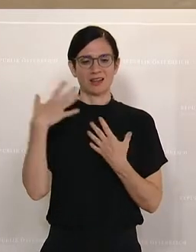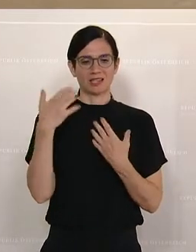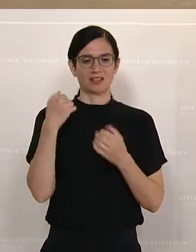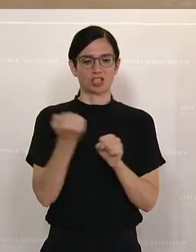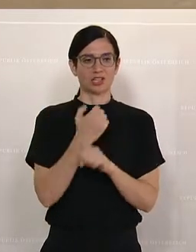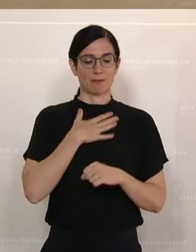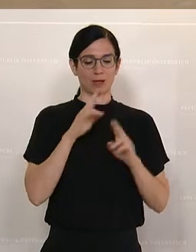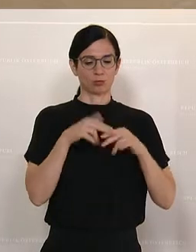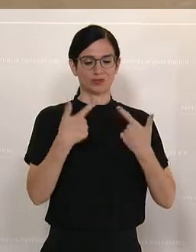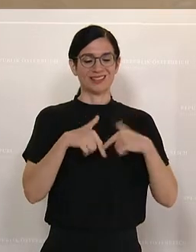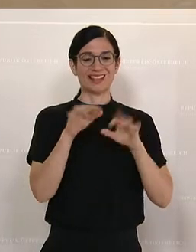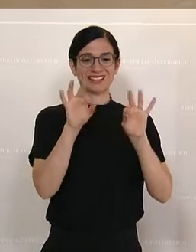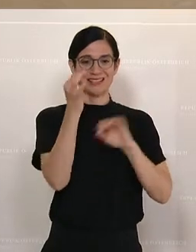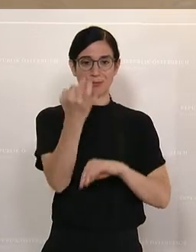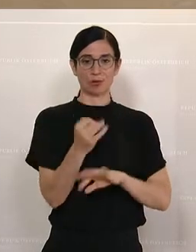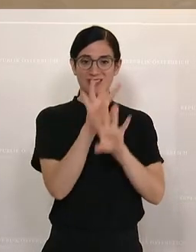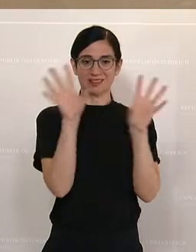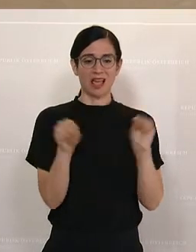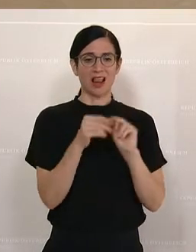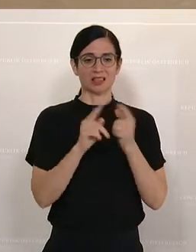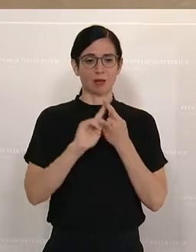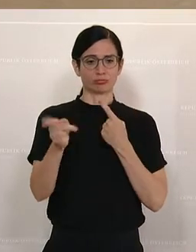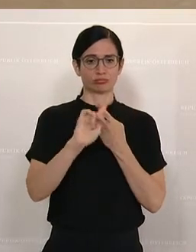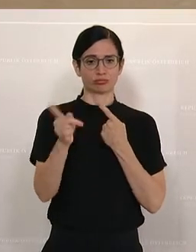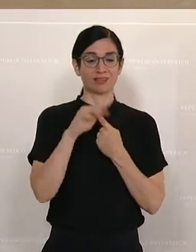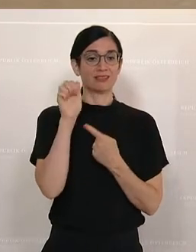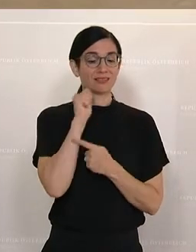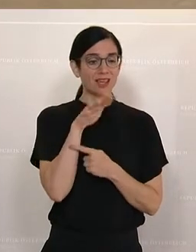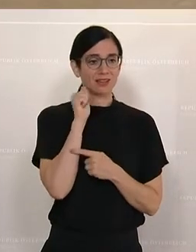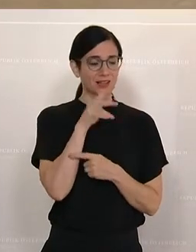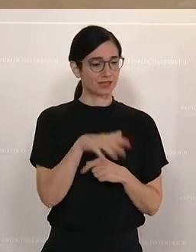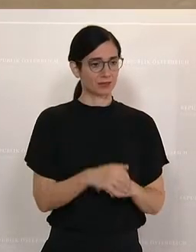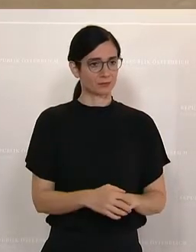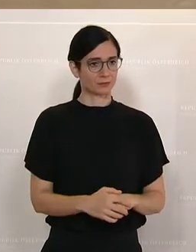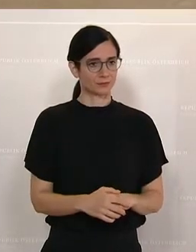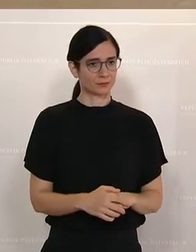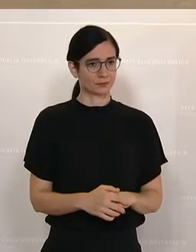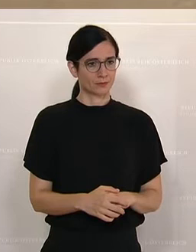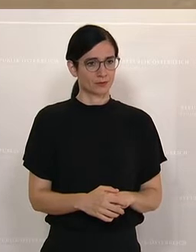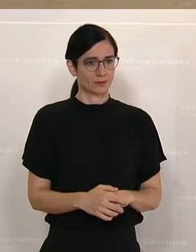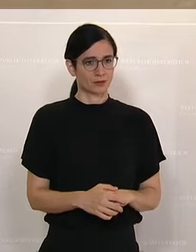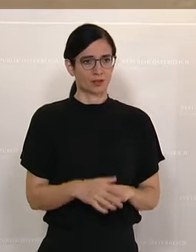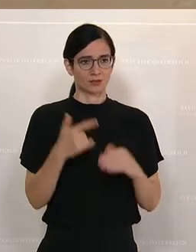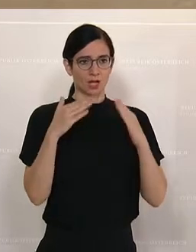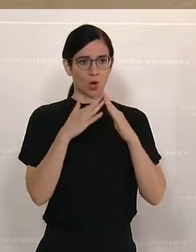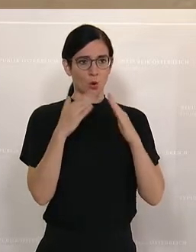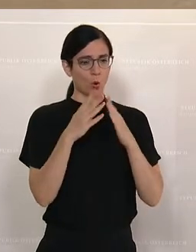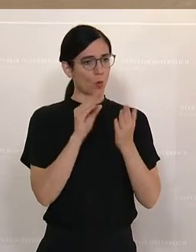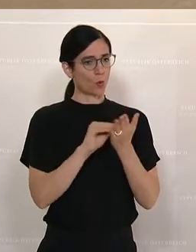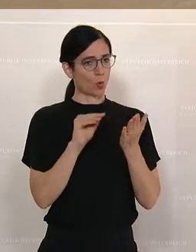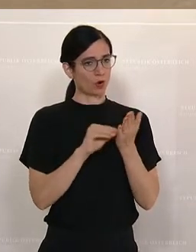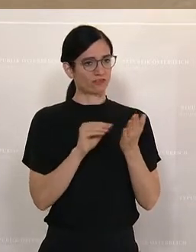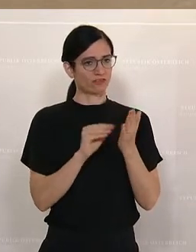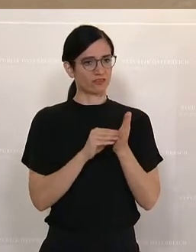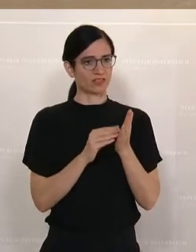Bundesland sind es 10 Prozent der Erwerbstätigen, die so wie Tagespendler sind. Und die haben eine Homeoffice-Beschränkung auf